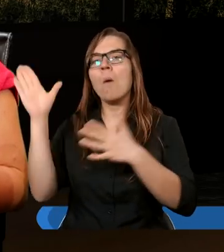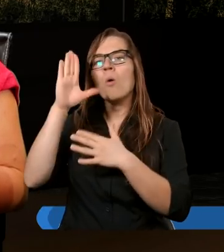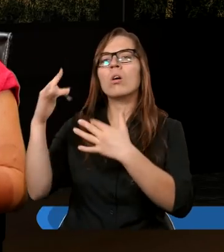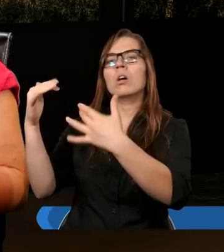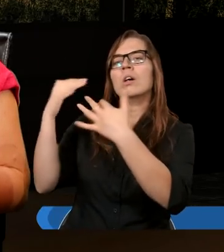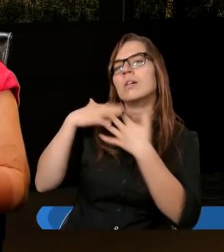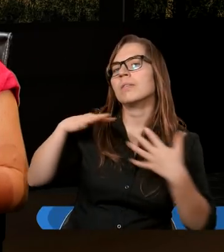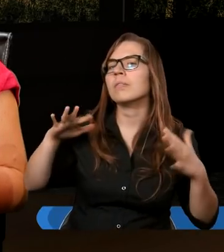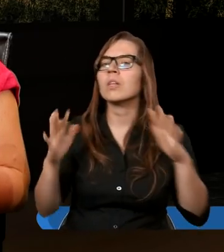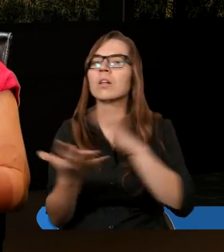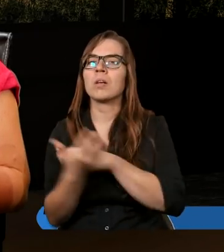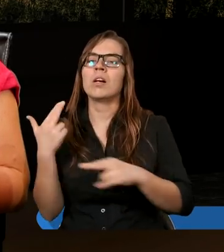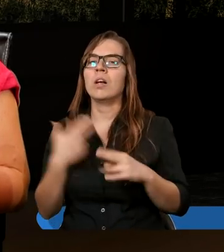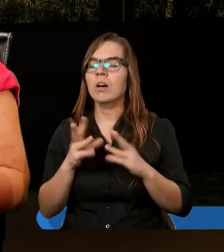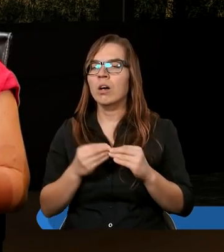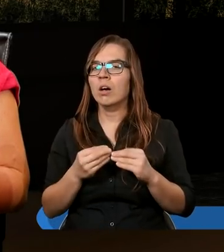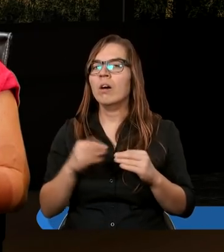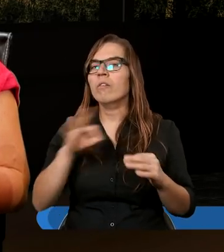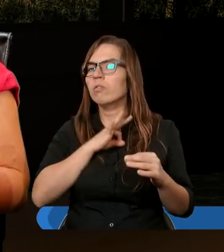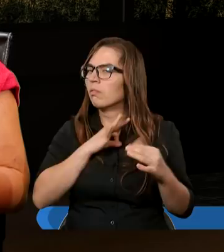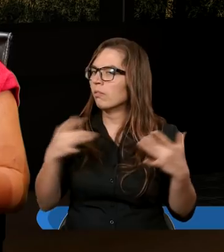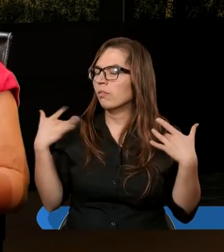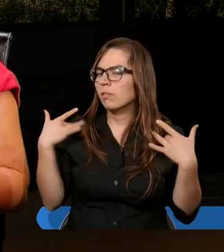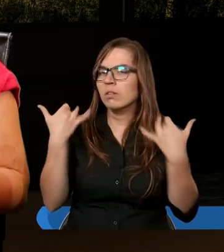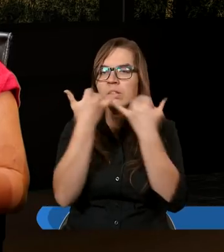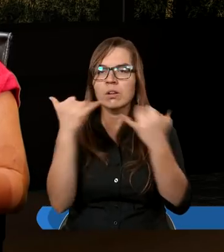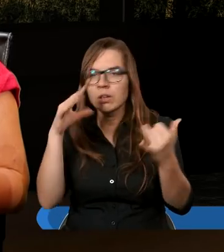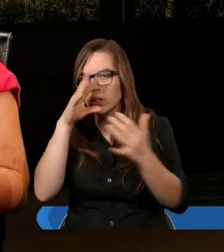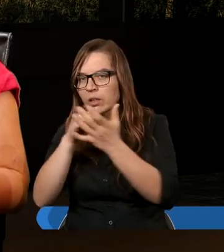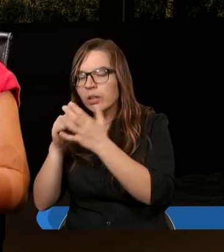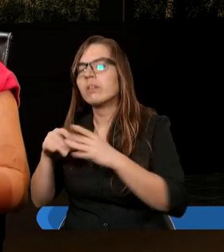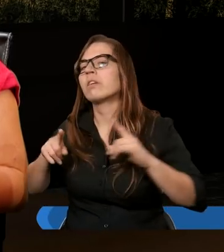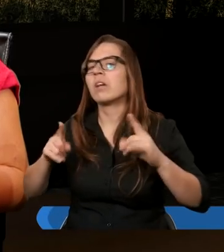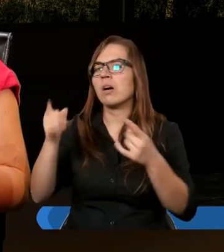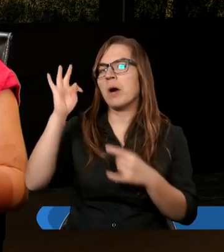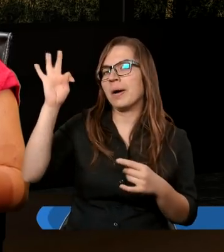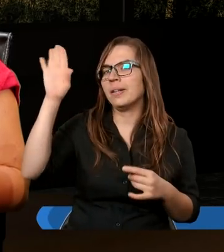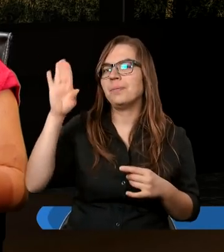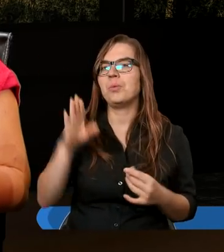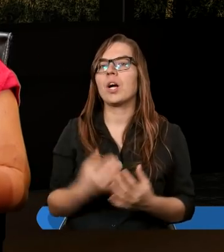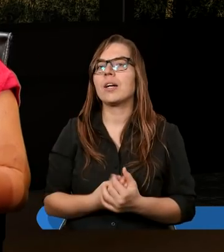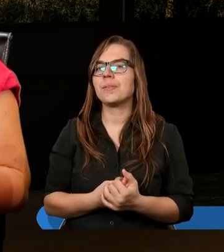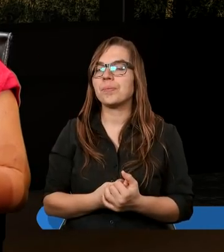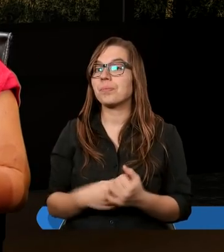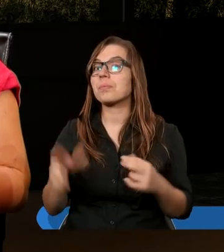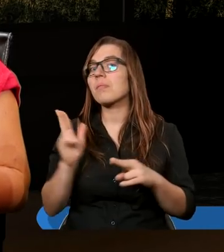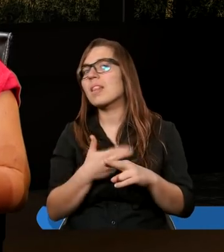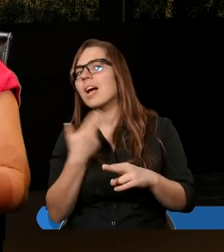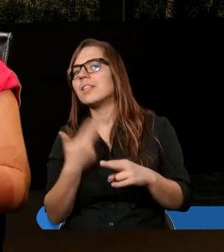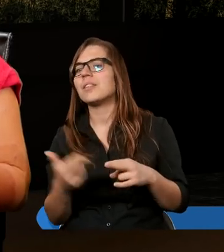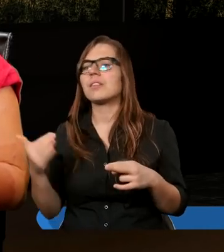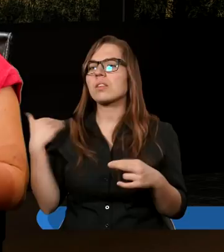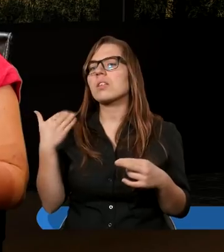I w swoim życiu doświadczyłam różnego takiego działania. I kiedy byłam